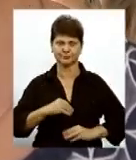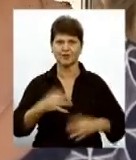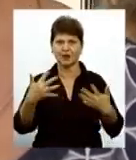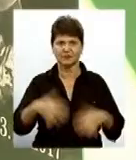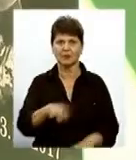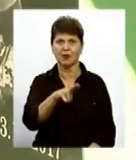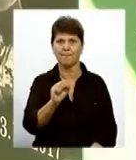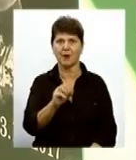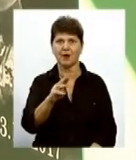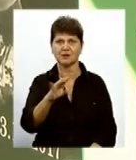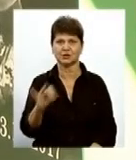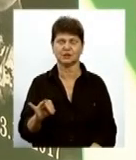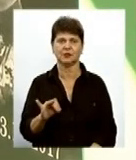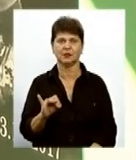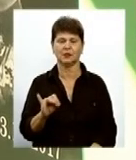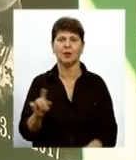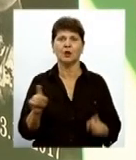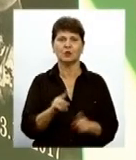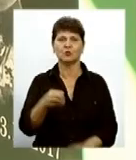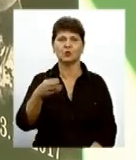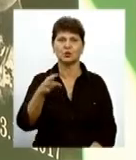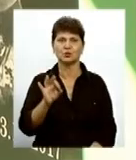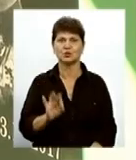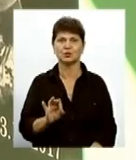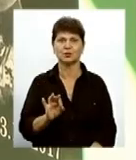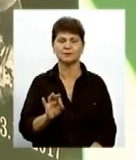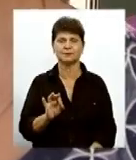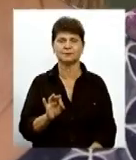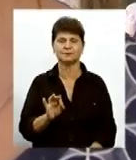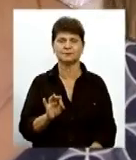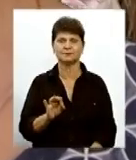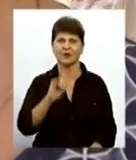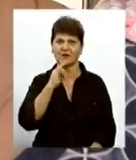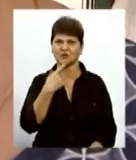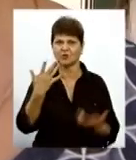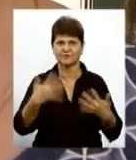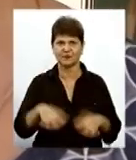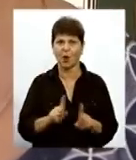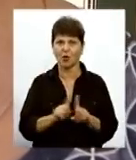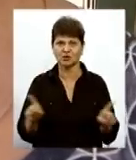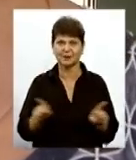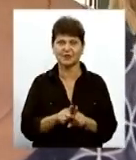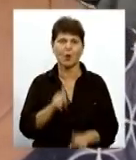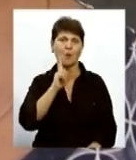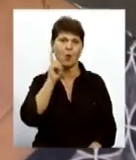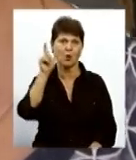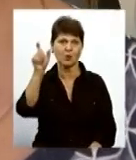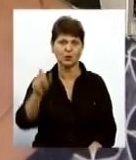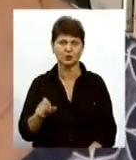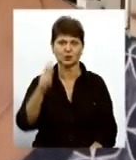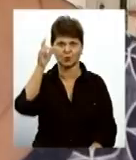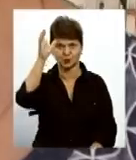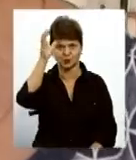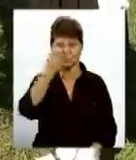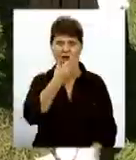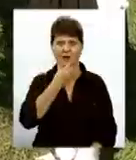хаші Тому що важко втрачати особливо таку молоду, розумну,